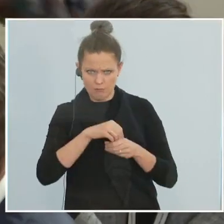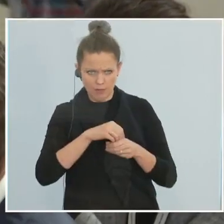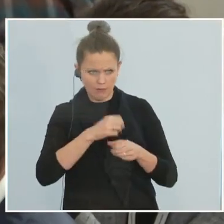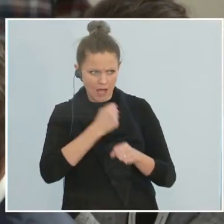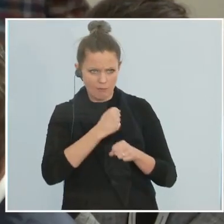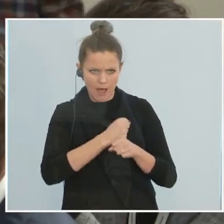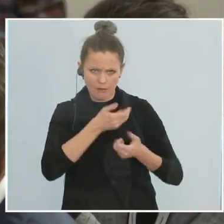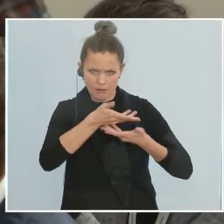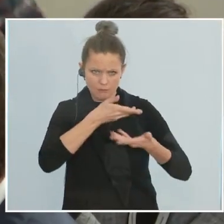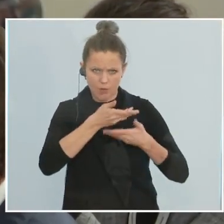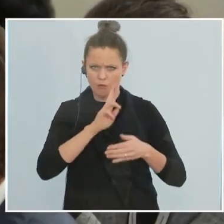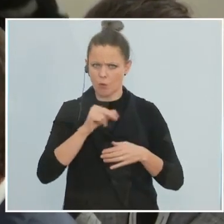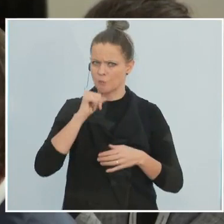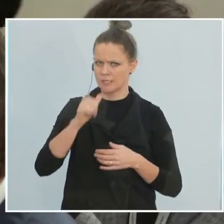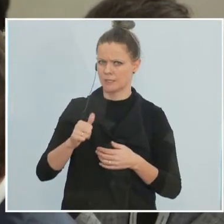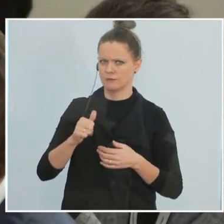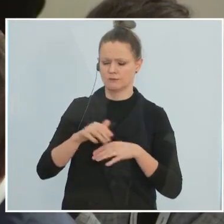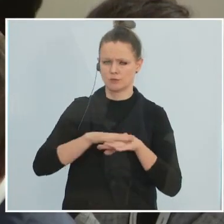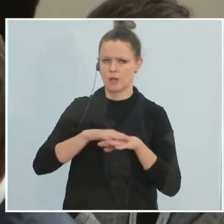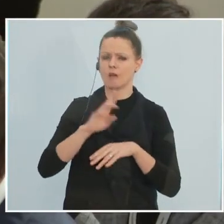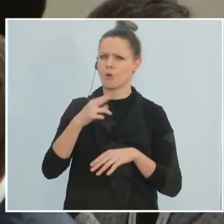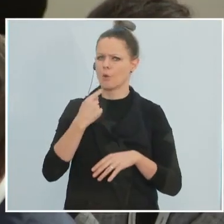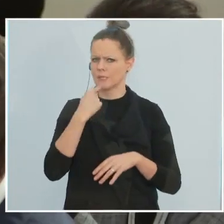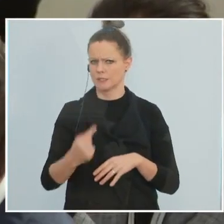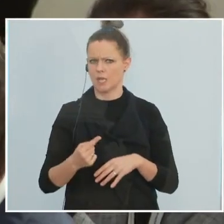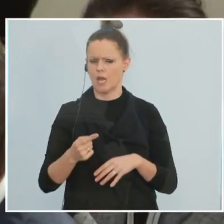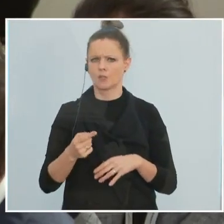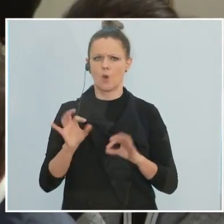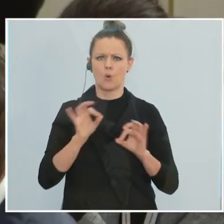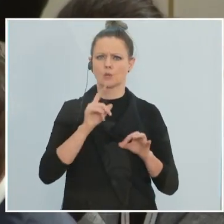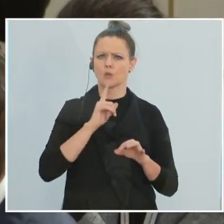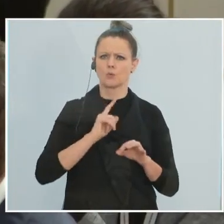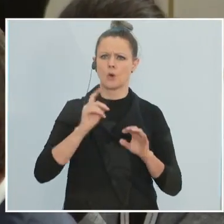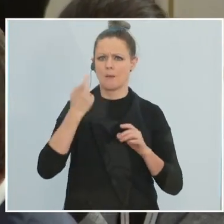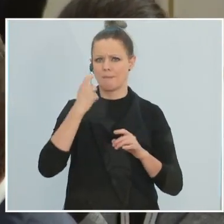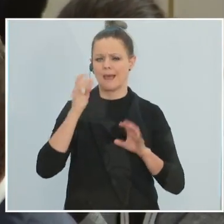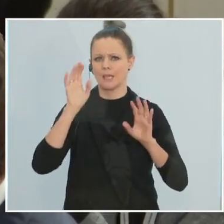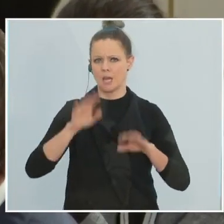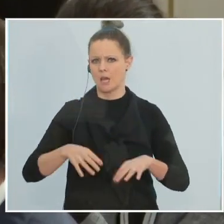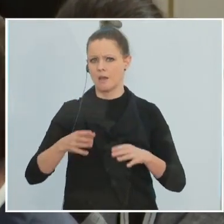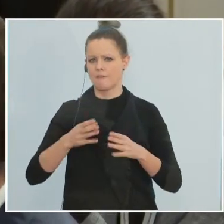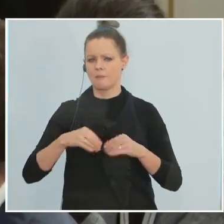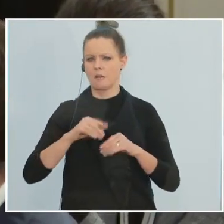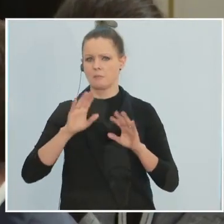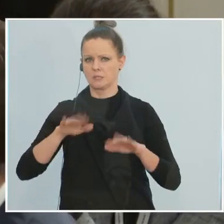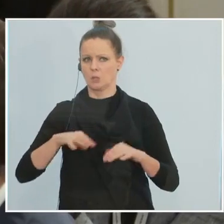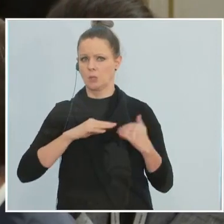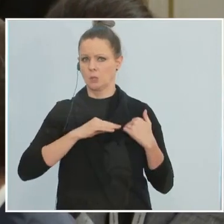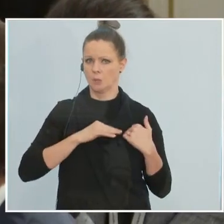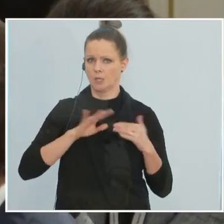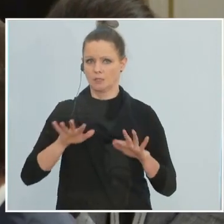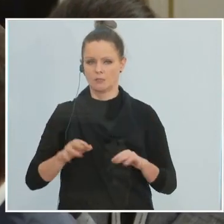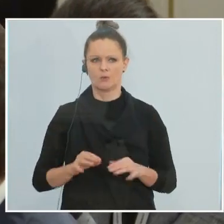das gesagt? Hat er das nur gesagt, um Dampf abzulassen? Vielleicht nur eine kurze Frage an den Vorsitzenden der